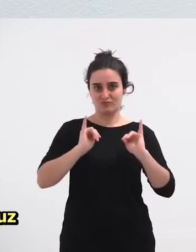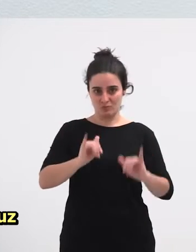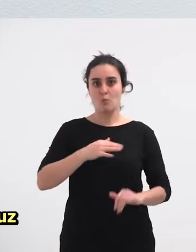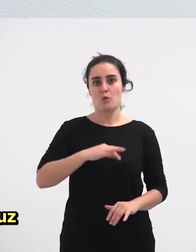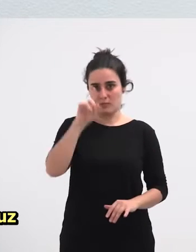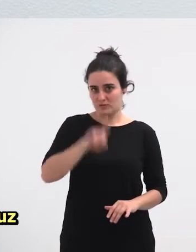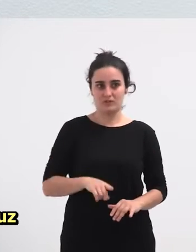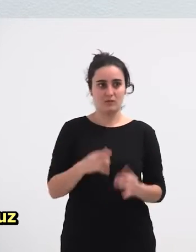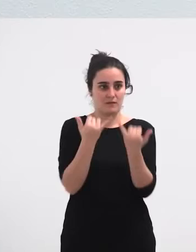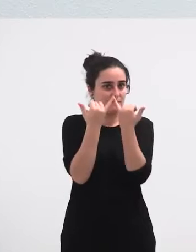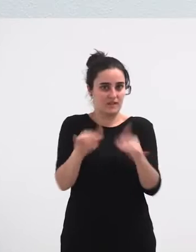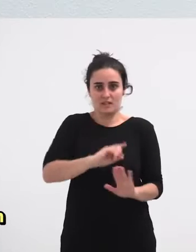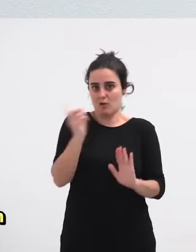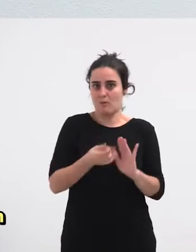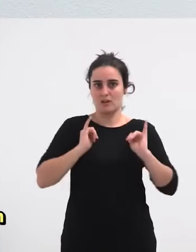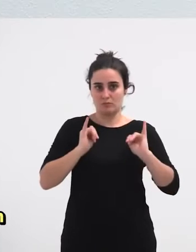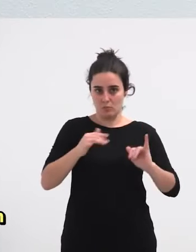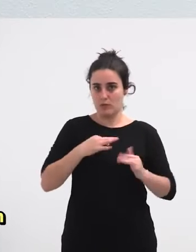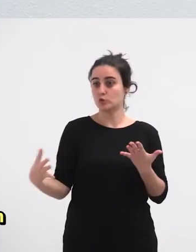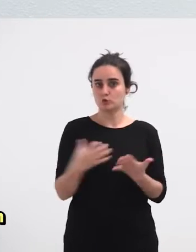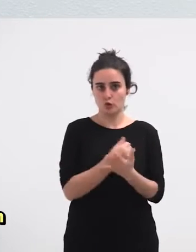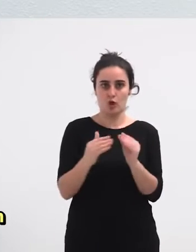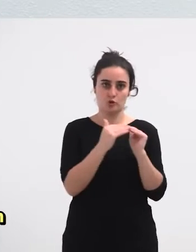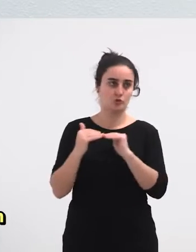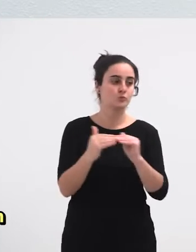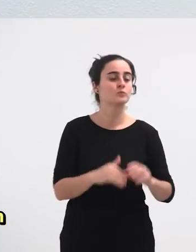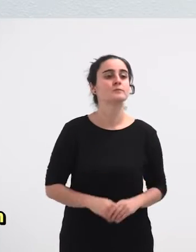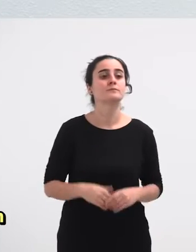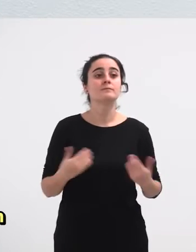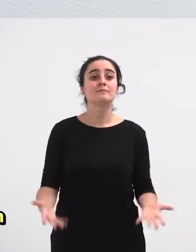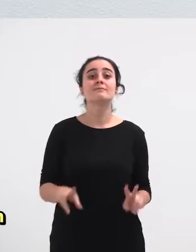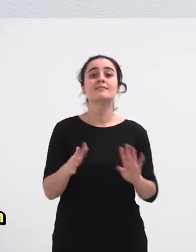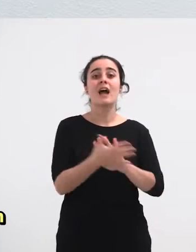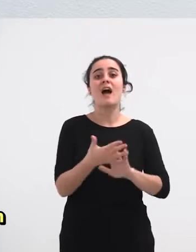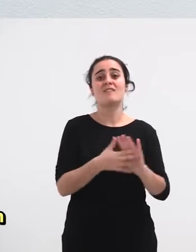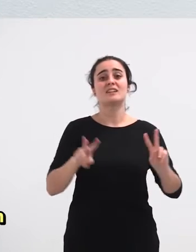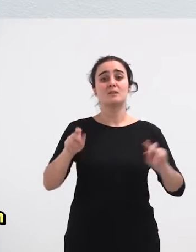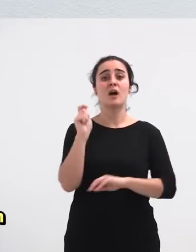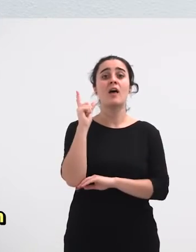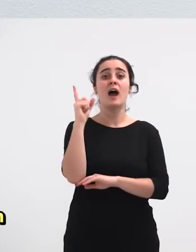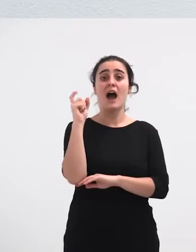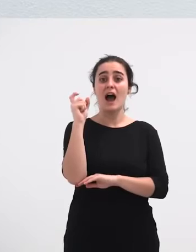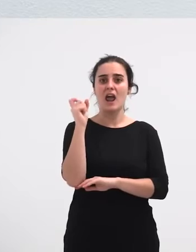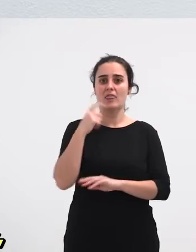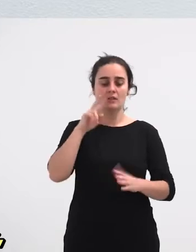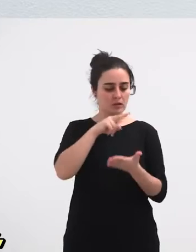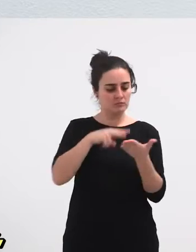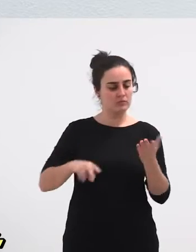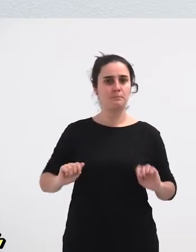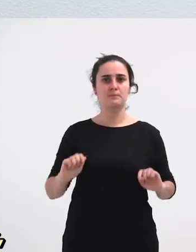ditzakegula jai guztia Orduan alardeari buruz irakurri nuen lehenen galdian